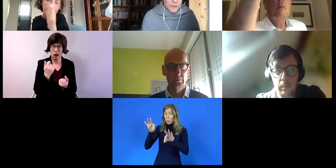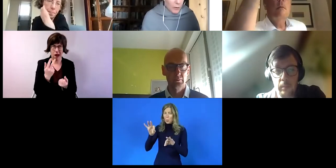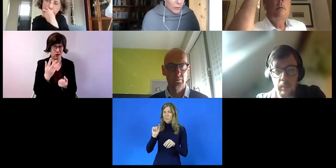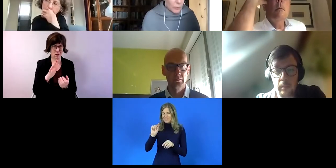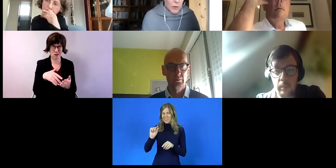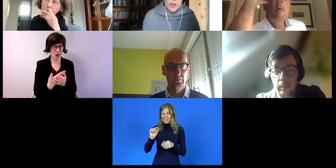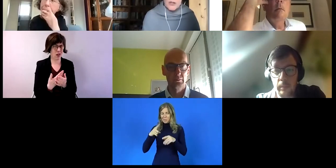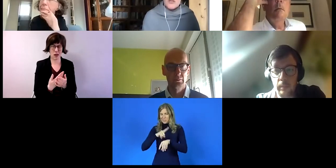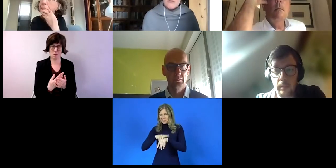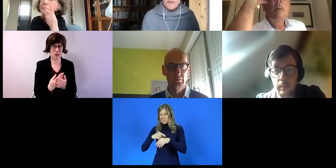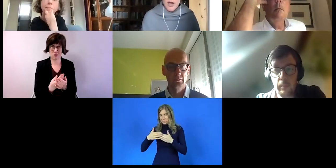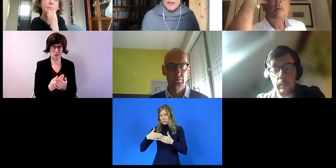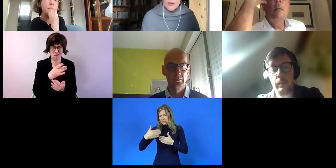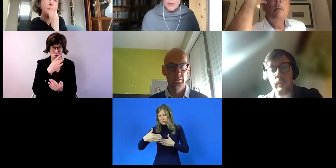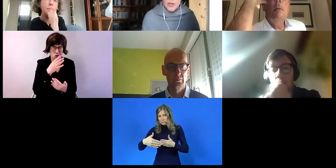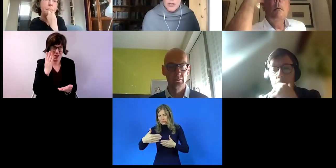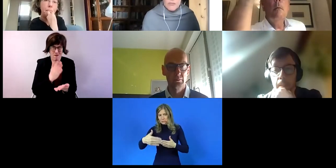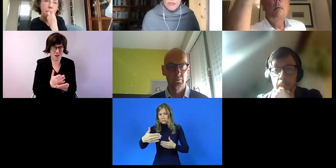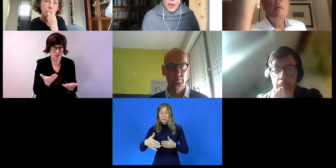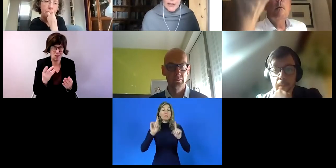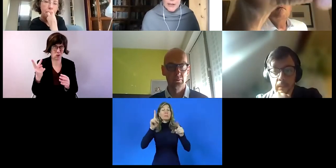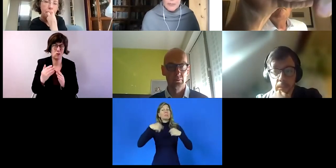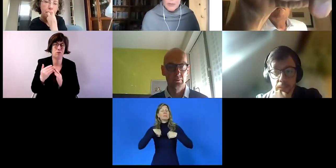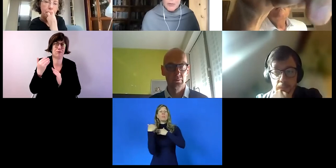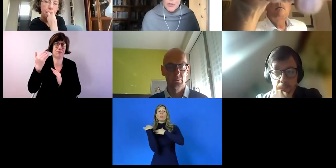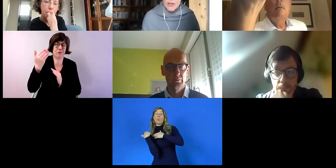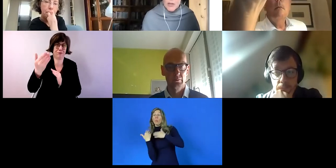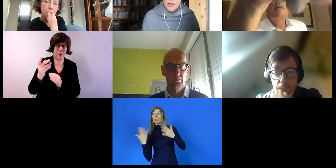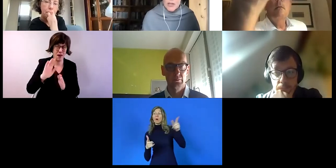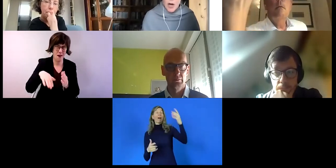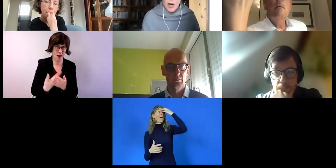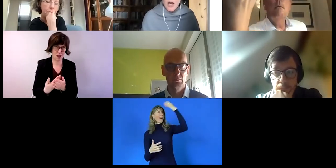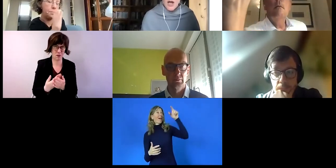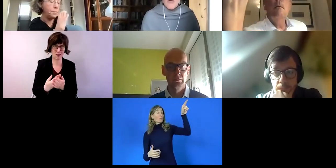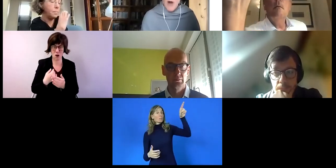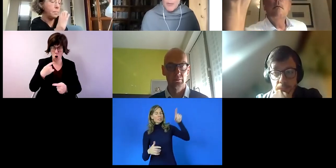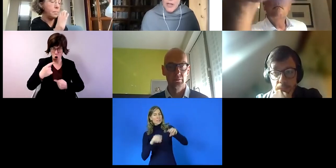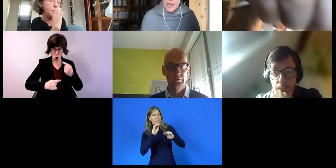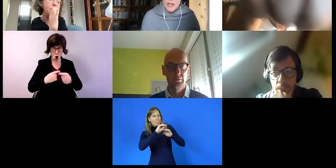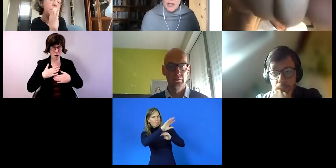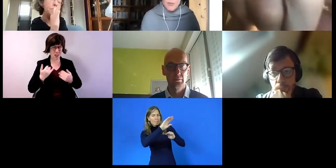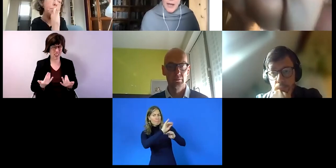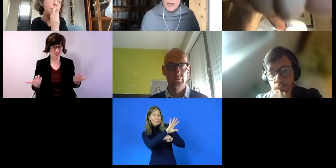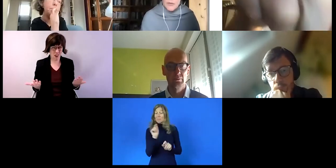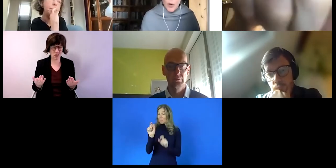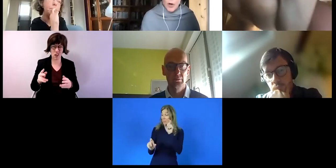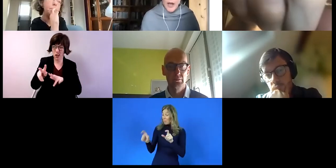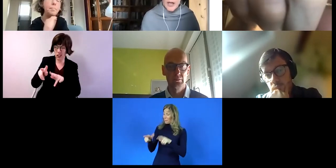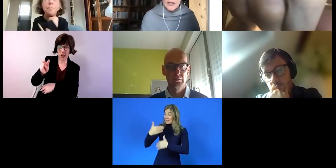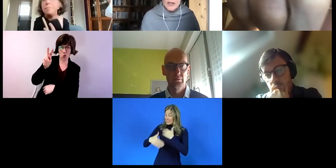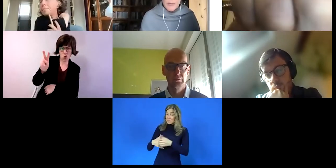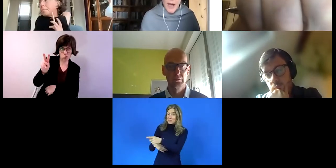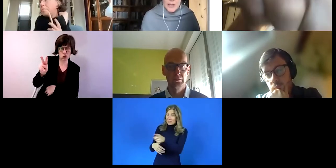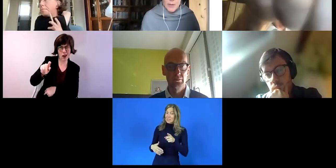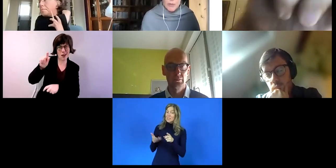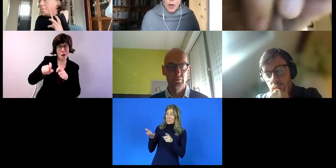werden also erst verspätet kommen. Unsere Rolle besteht darin, der Regierung zu sagen, dass es ganz wichtig ist, dass